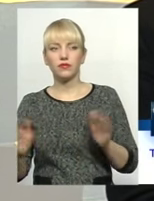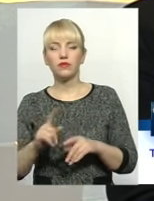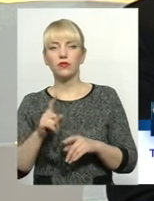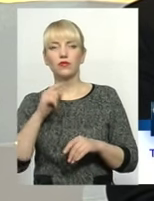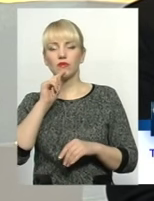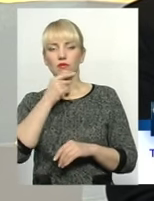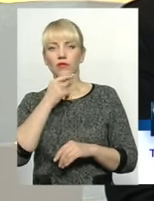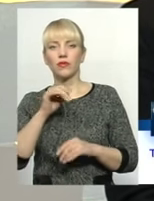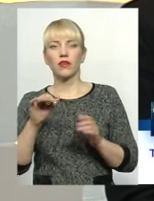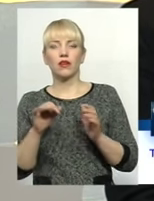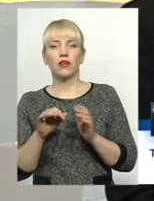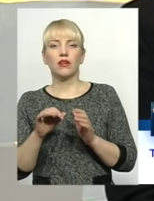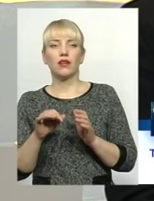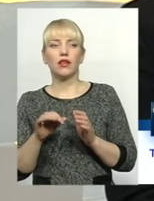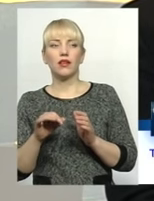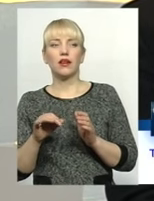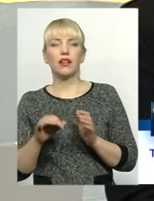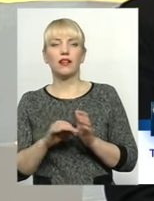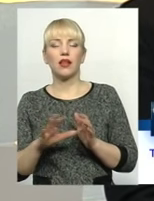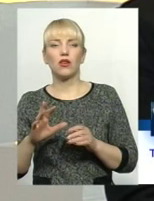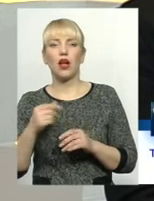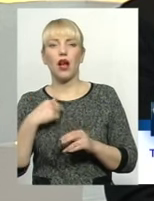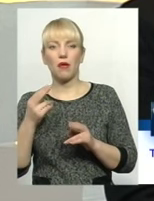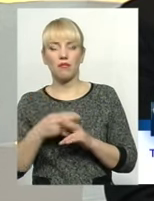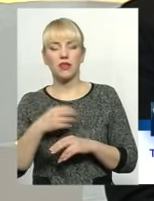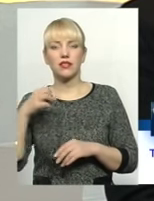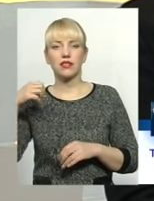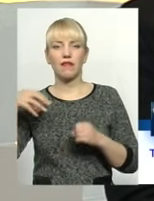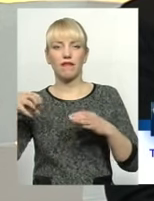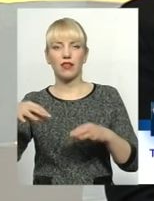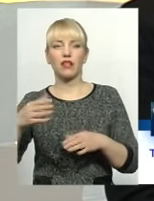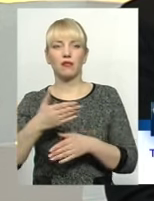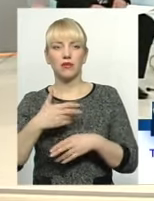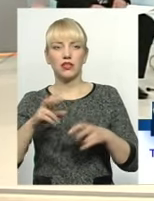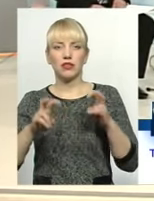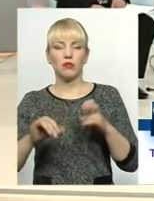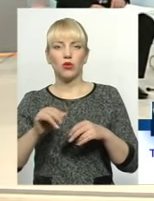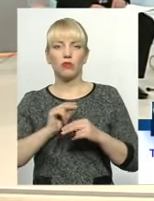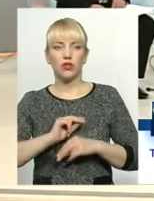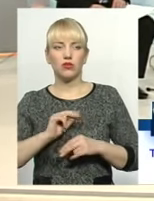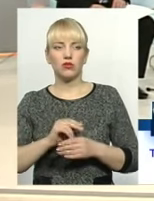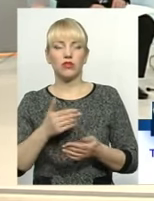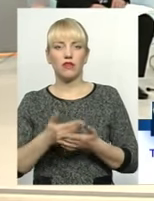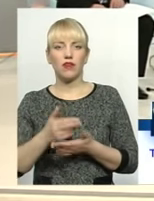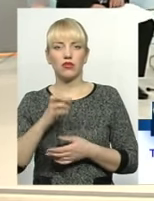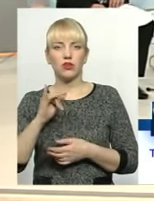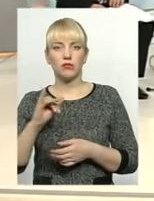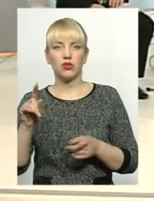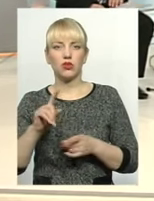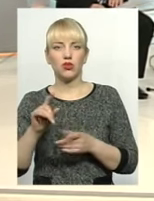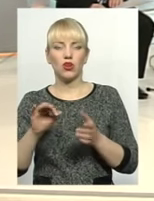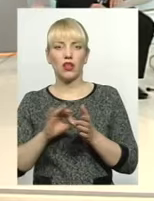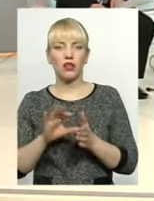теплоенергоносіїв. А без світла ми сидимо, ну, верніше, працюємо. Здавалося, енергопостачальна компанія,